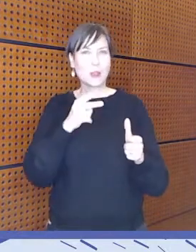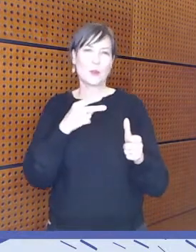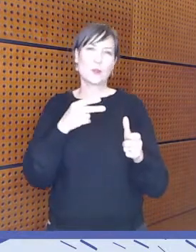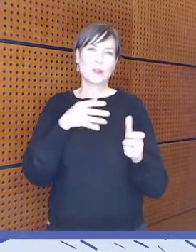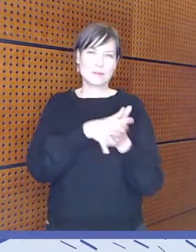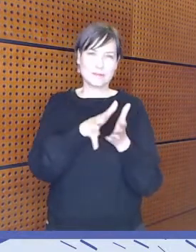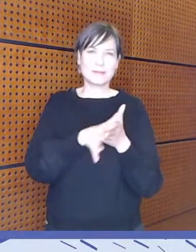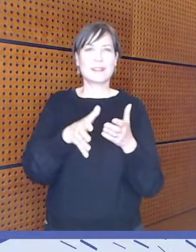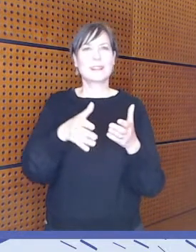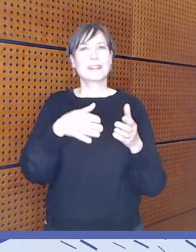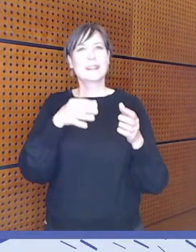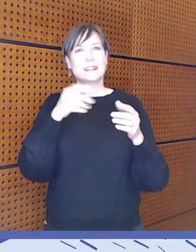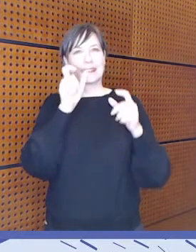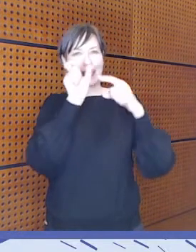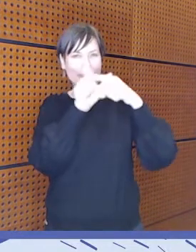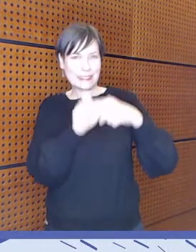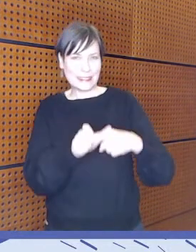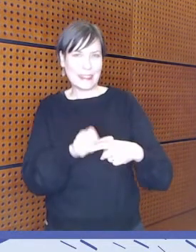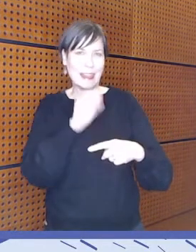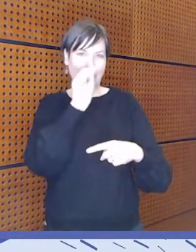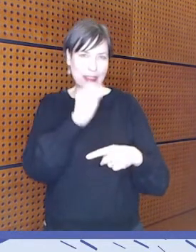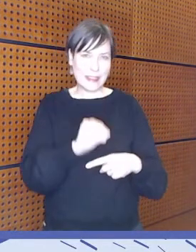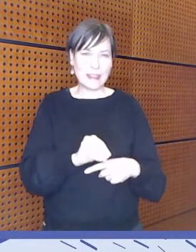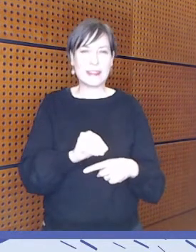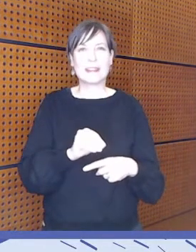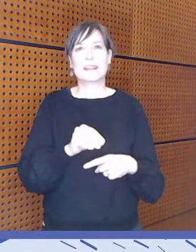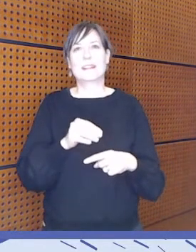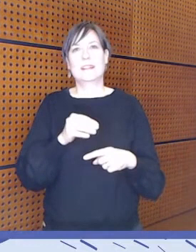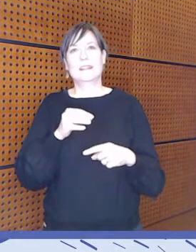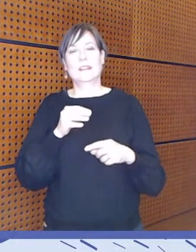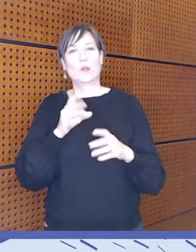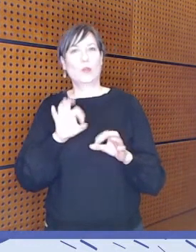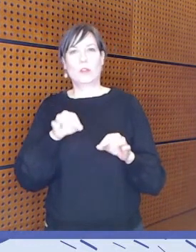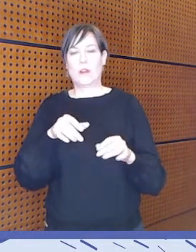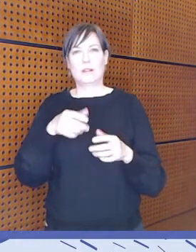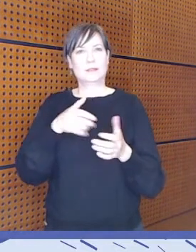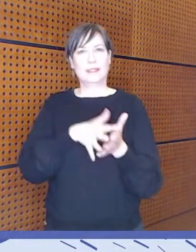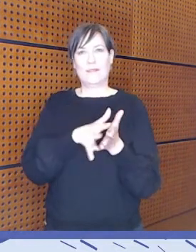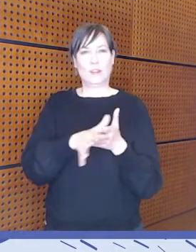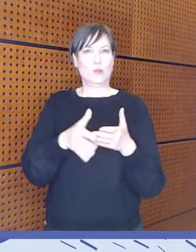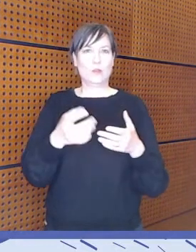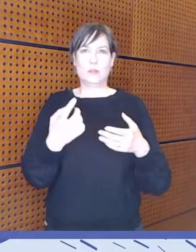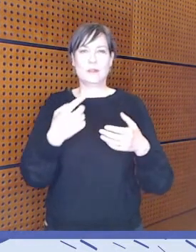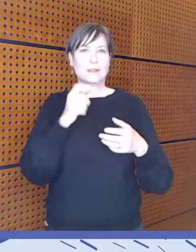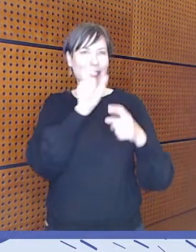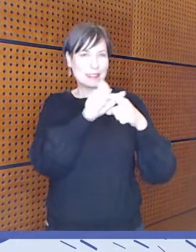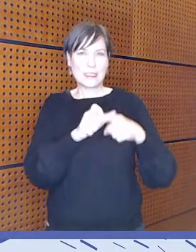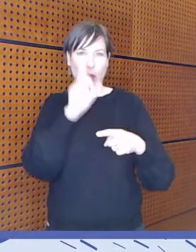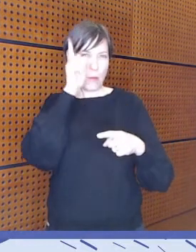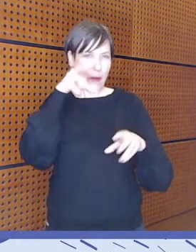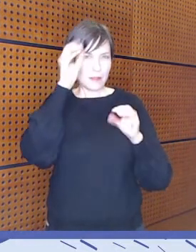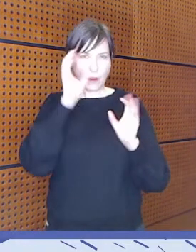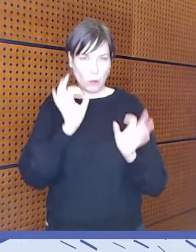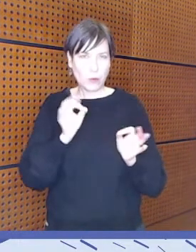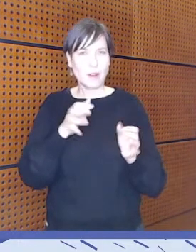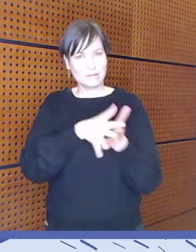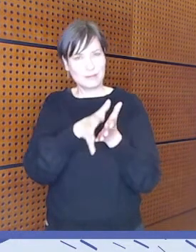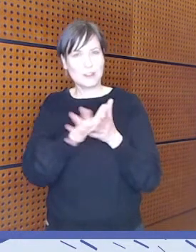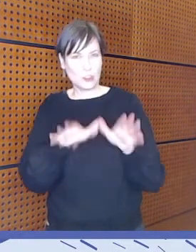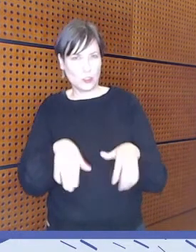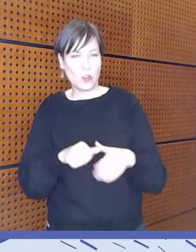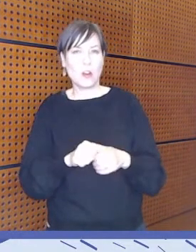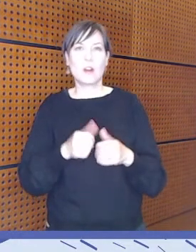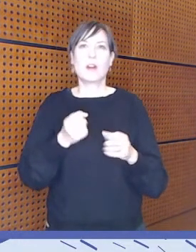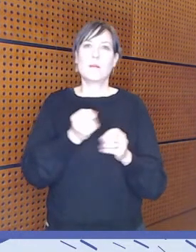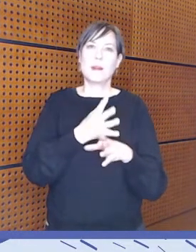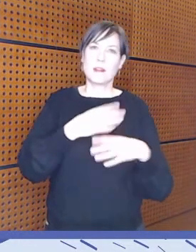lähteet näihin käsitteisiin, miten me ollaan niitä tässä selvityksessä ymmärretty. Siellä on myös mediakasvatukseen ja